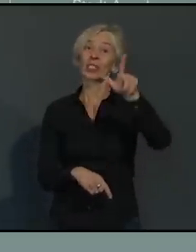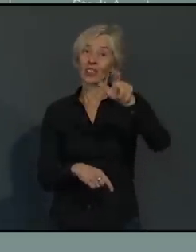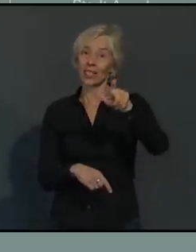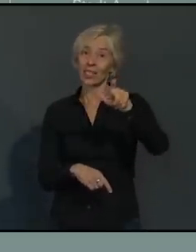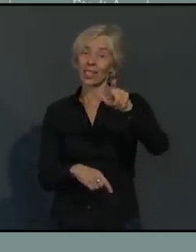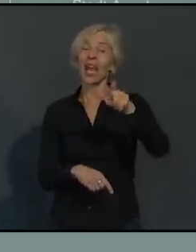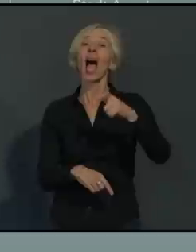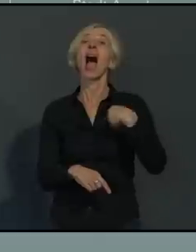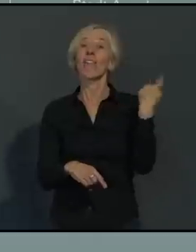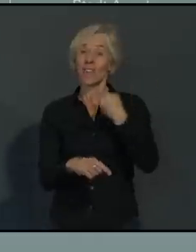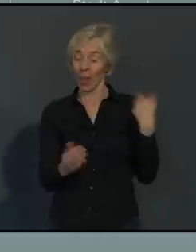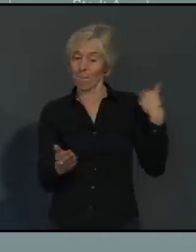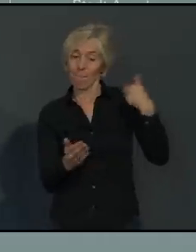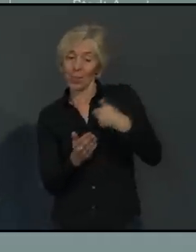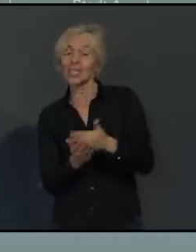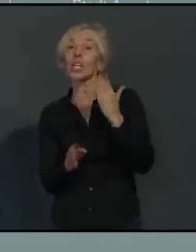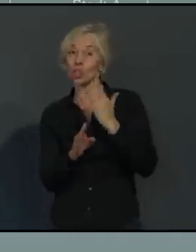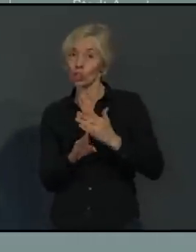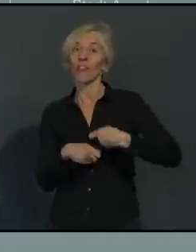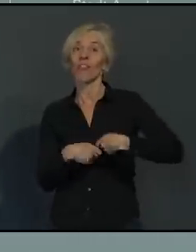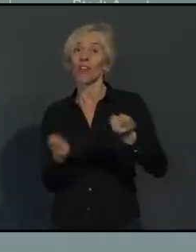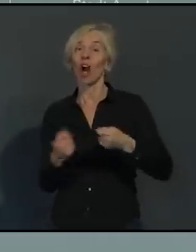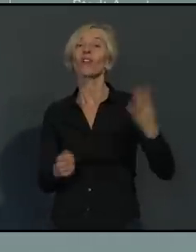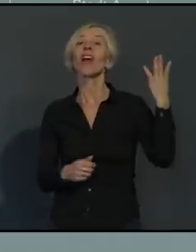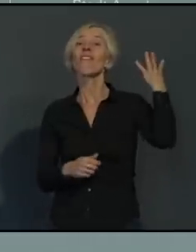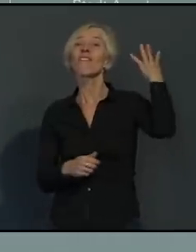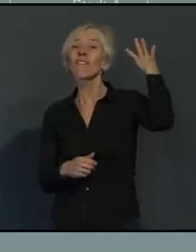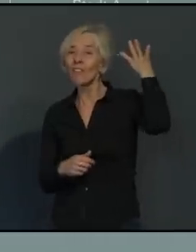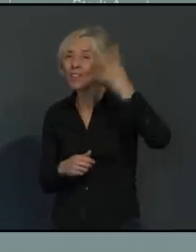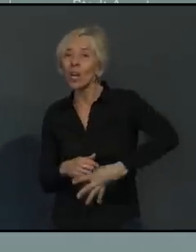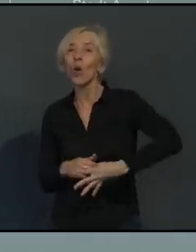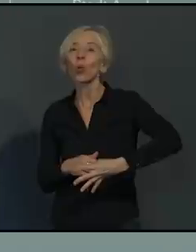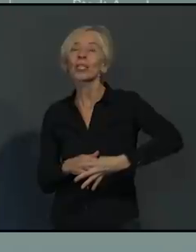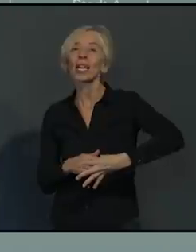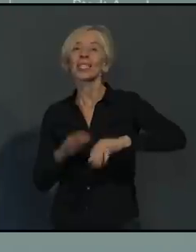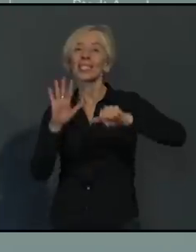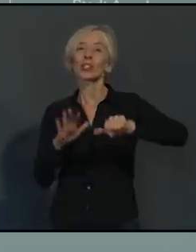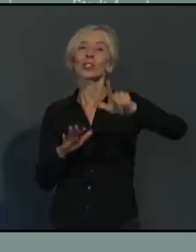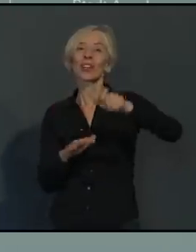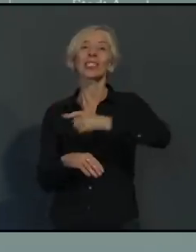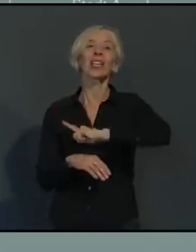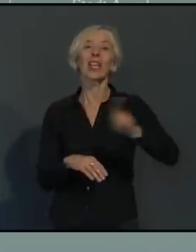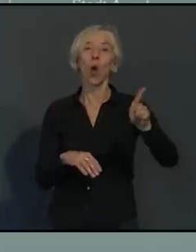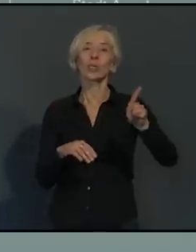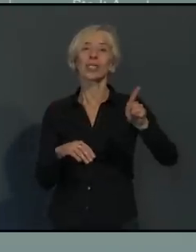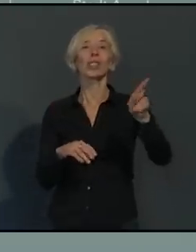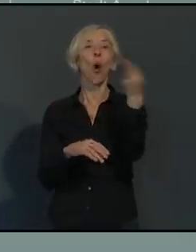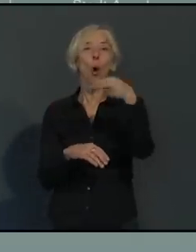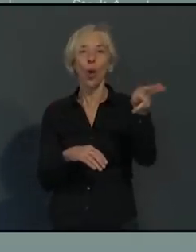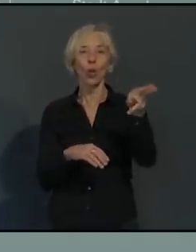verkauft. Bisher nur in diesem Jahr eingelöst wurden fast 300.000 Euro. Das sind bereits jetzt